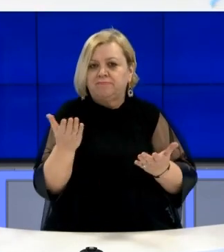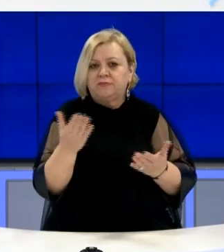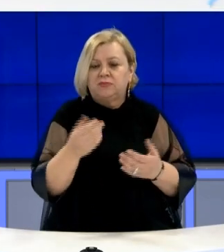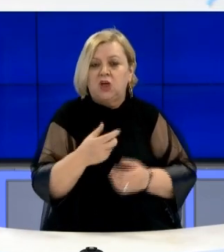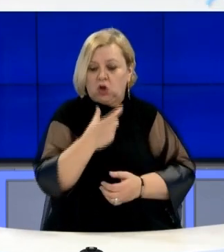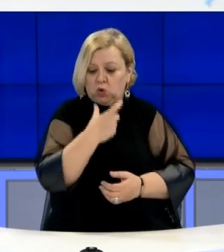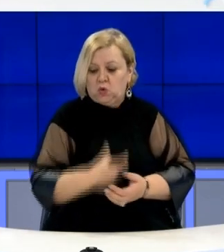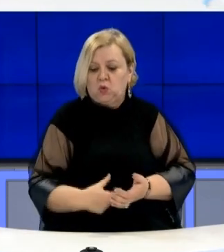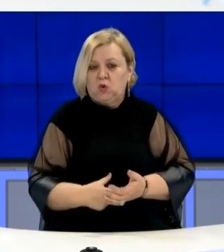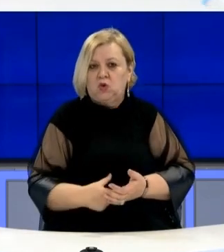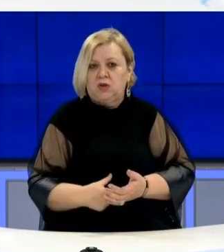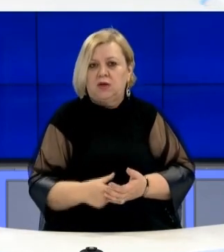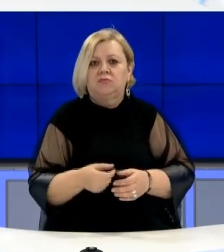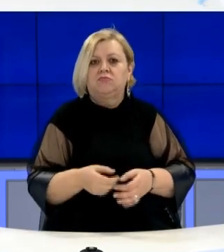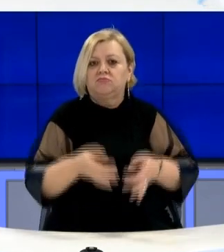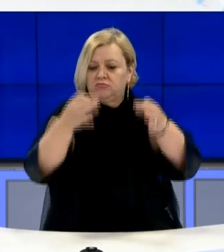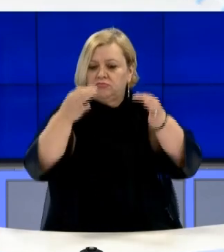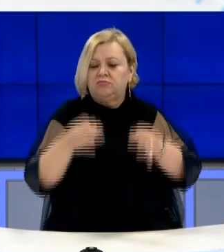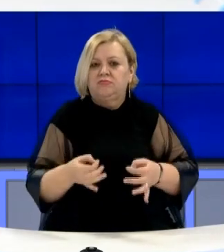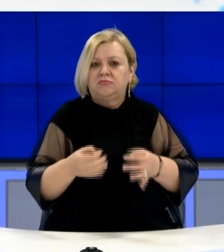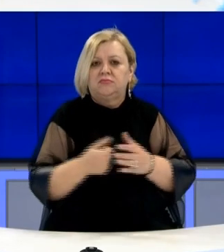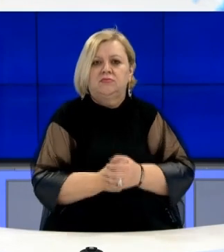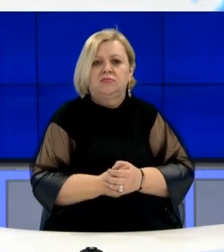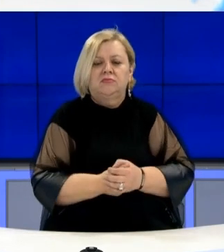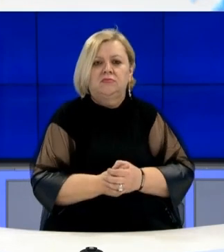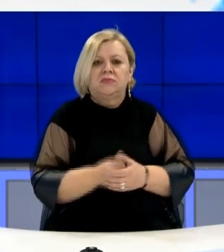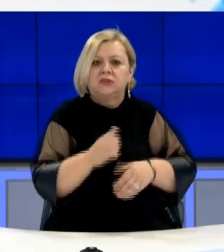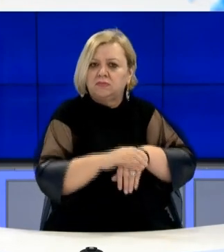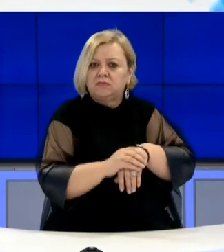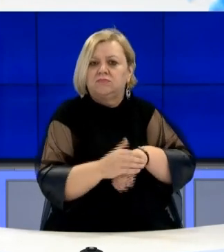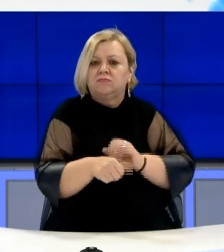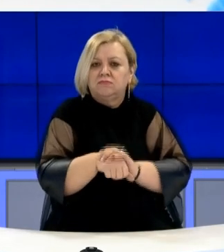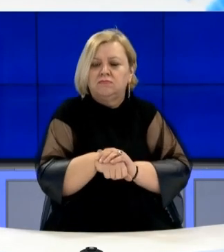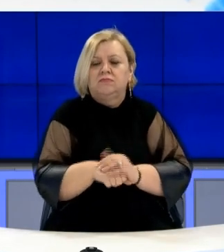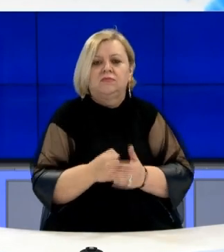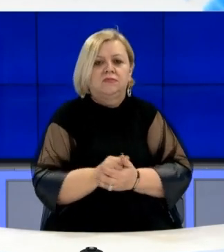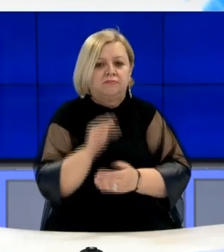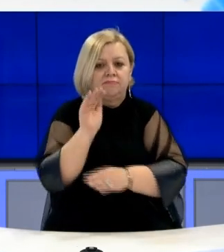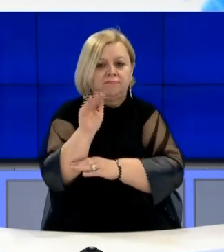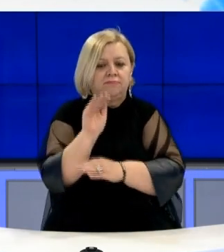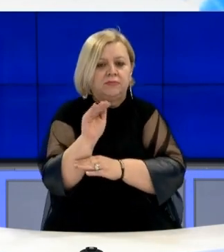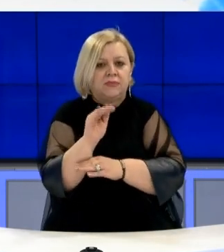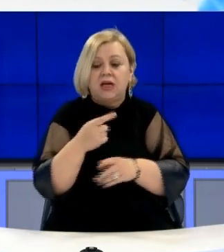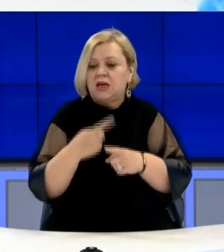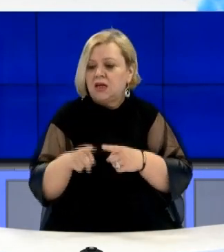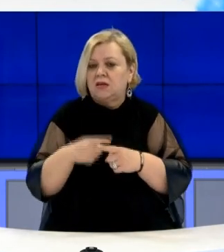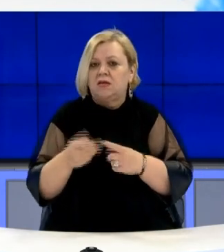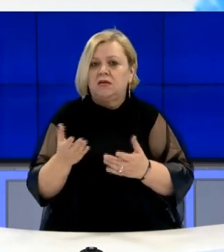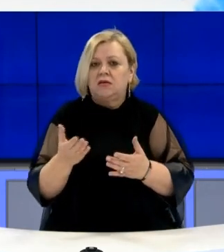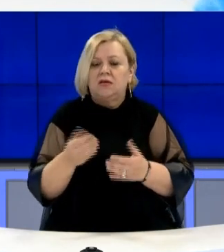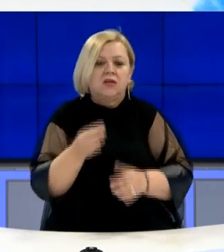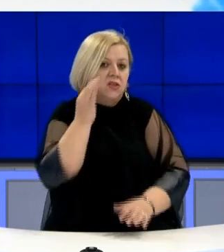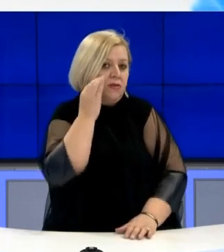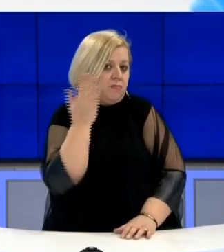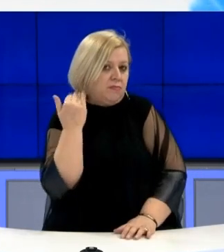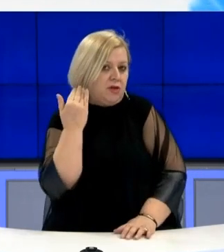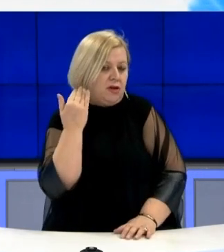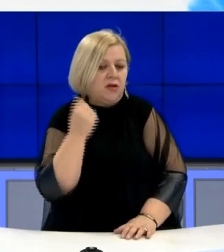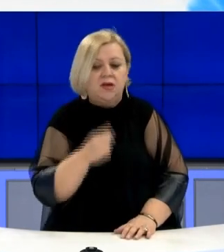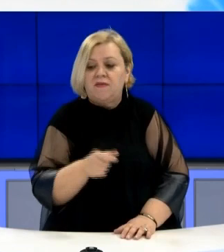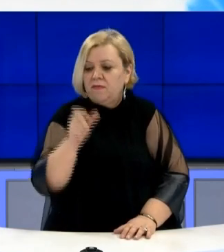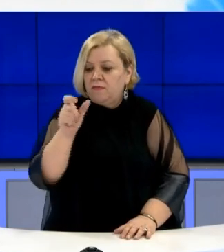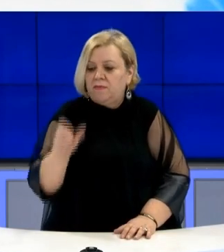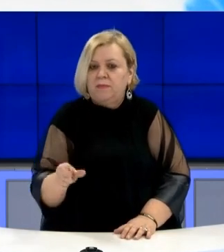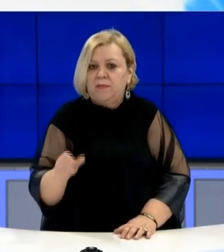ushtrimit të detyres zyrtare dhe lëndimit të rëndë trupor. Prokuroria njëfton se rasti ka ndodur një dit më par, ku viktima